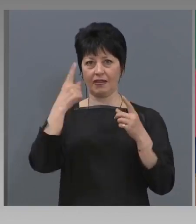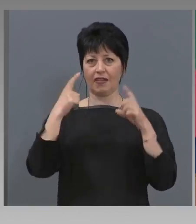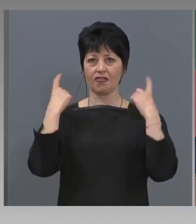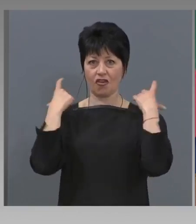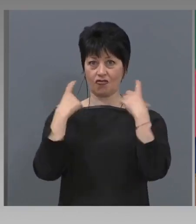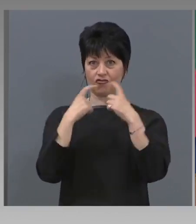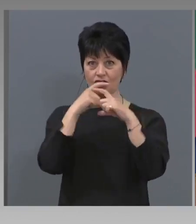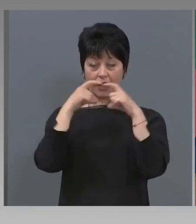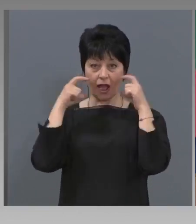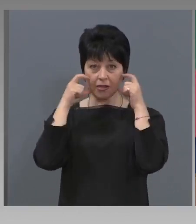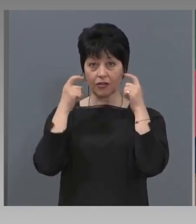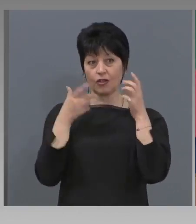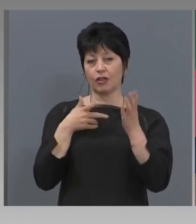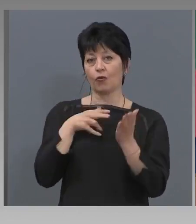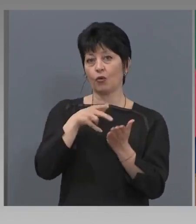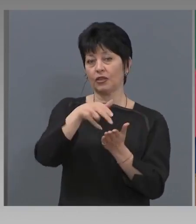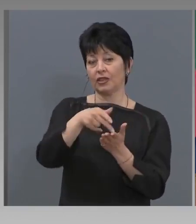магазина.